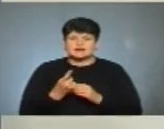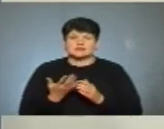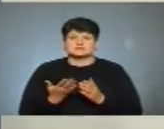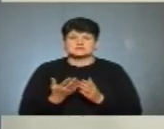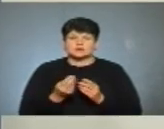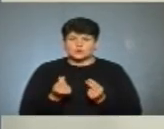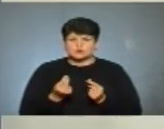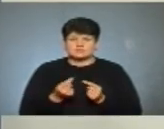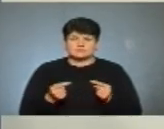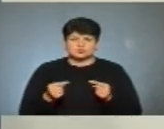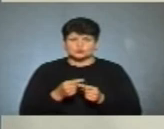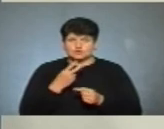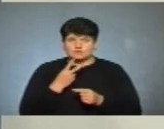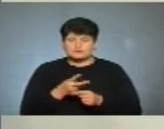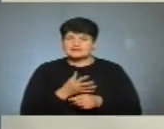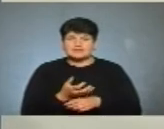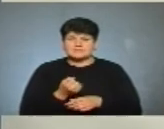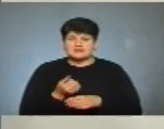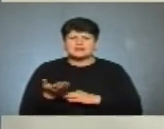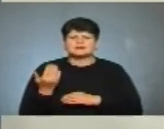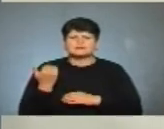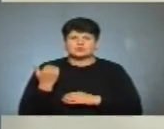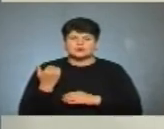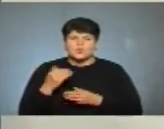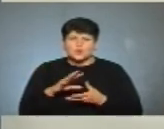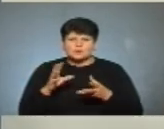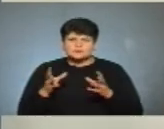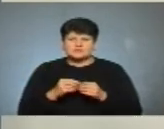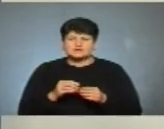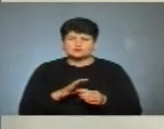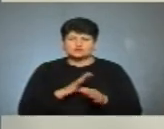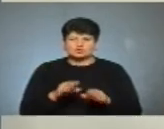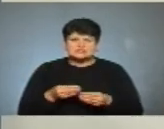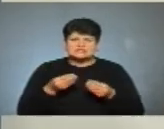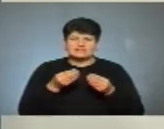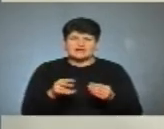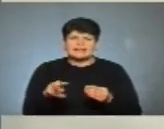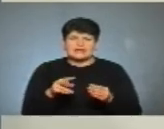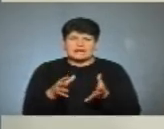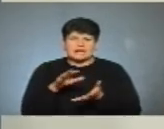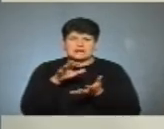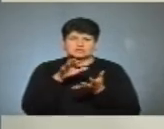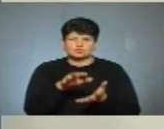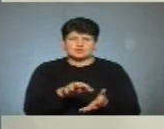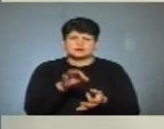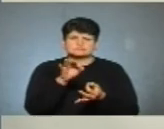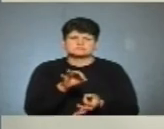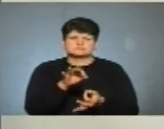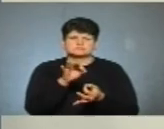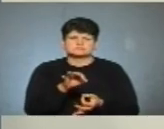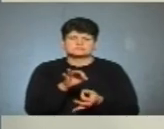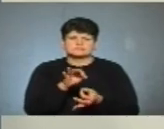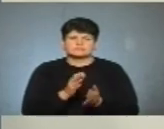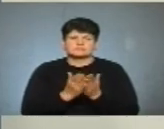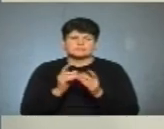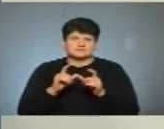робимо закупівлю, ми чітко бачимо, що ми не беремо, як колись. Розумієте, комплектування було, давали літературу, яка руками простоїла фонді, але